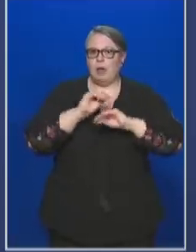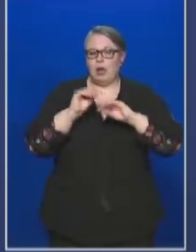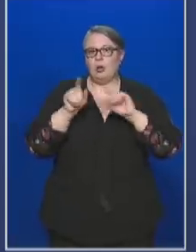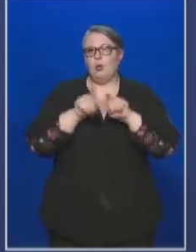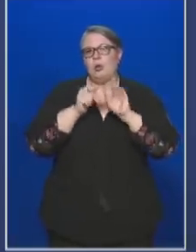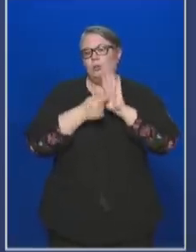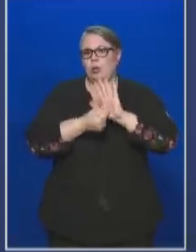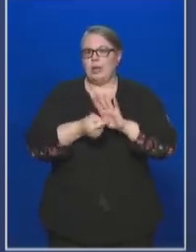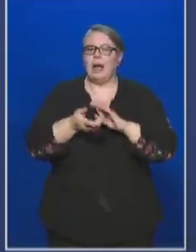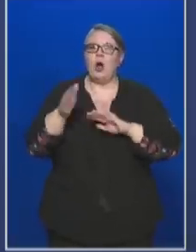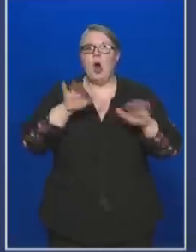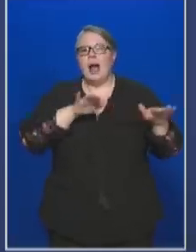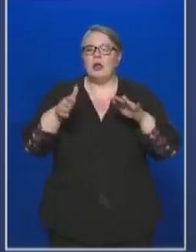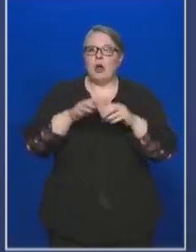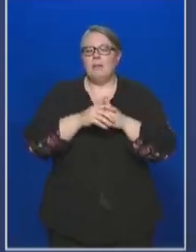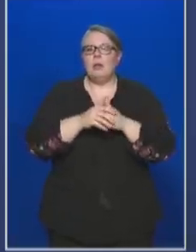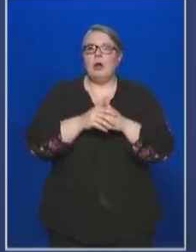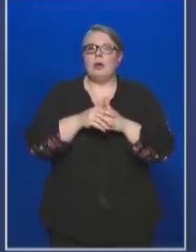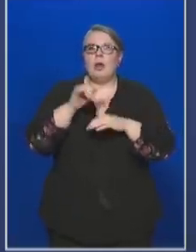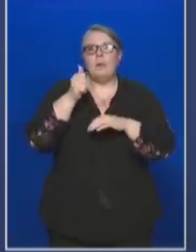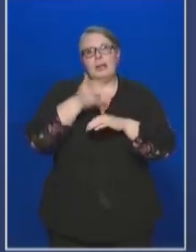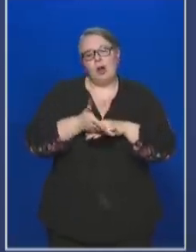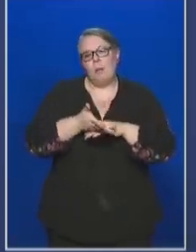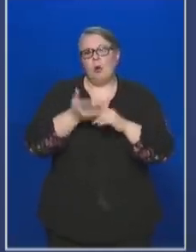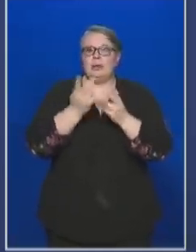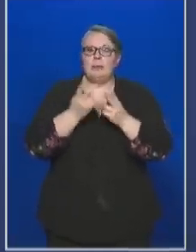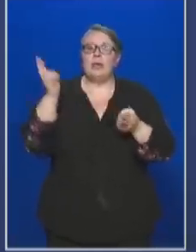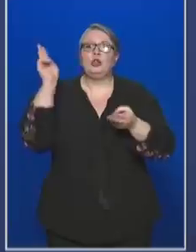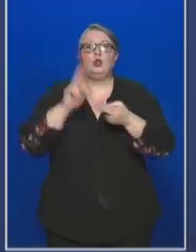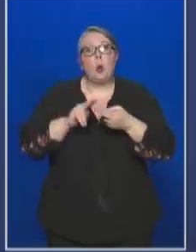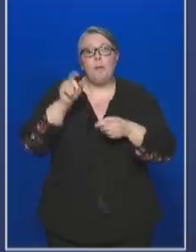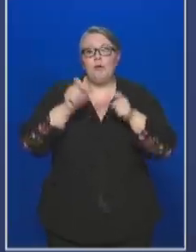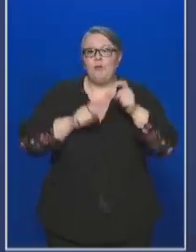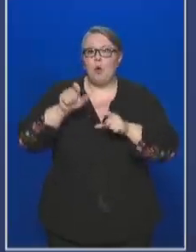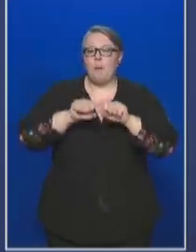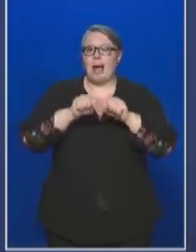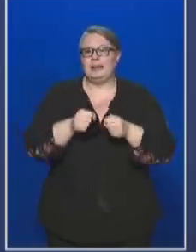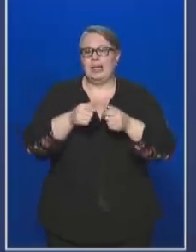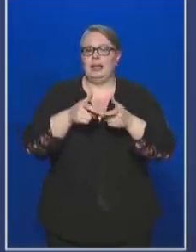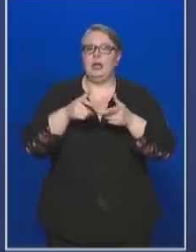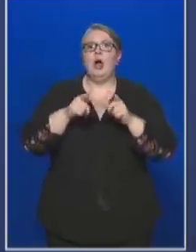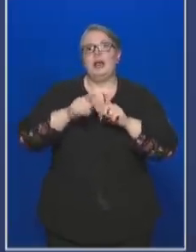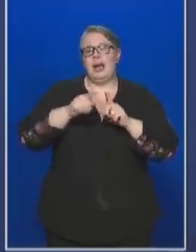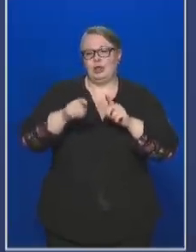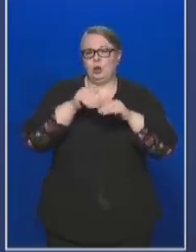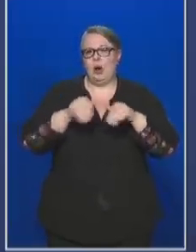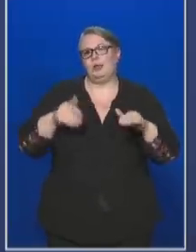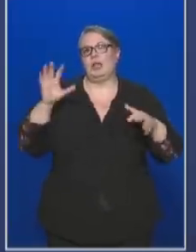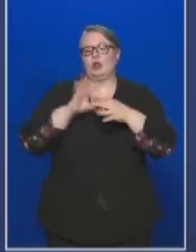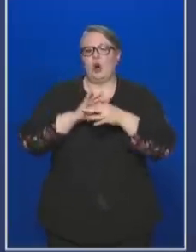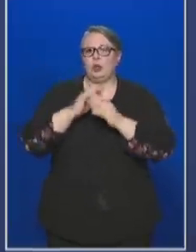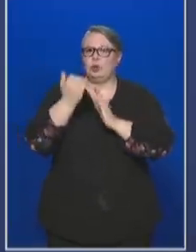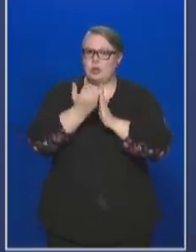azt mutatják, hogy arányaiban mérve a hétköznapokhoz képest többen szegik meg a kiárási korlátozással kapcsolatos